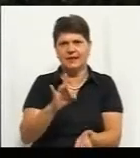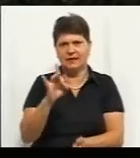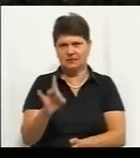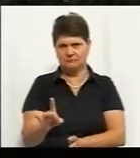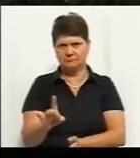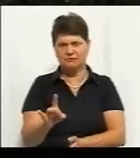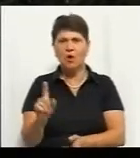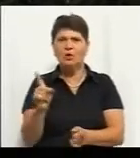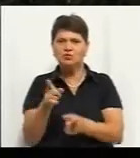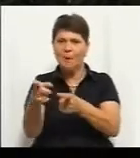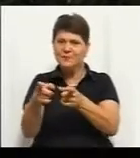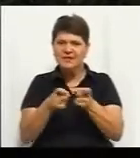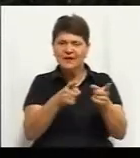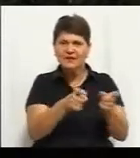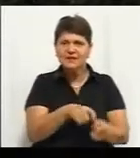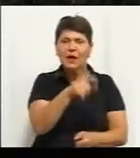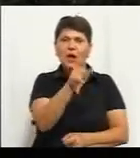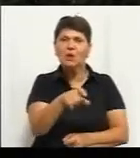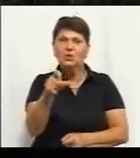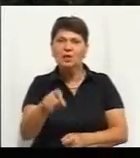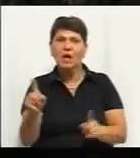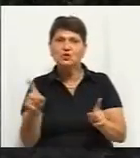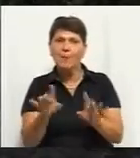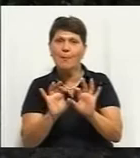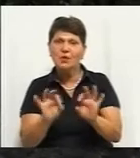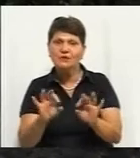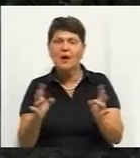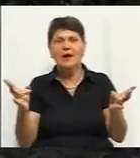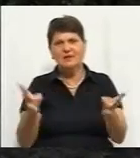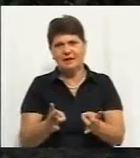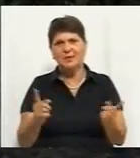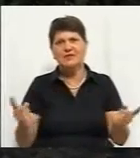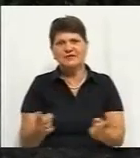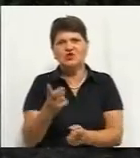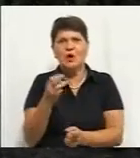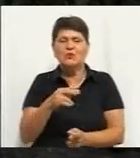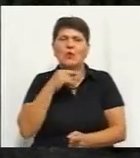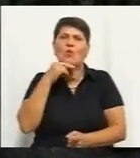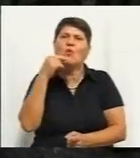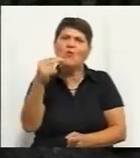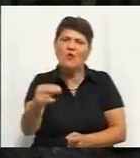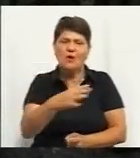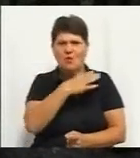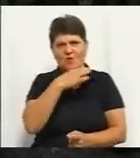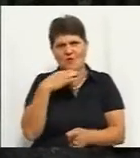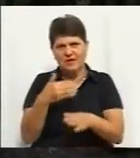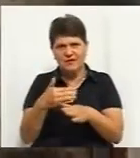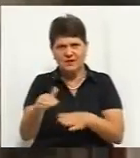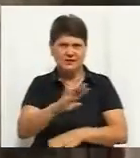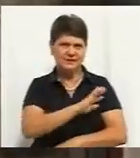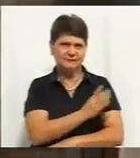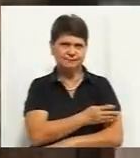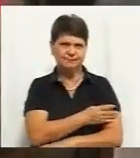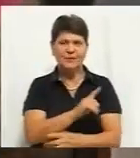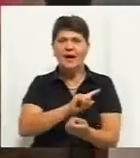людей, яким розповісти, треба, звичайно, приділити дуже багато уваги і зусиль».